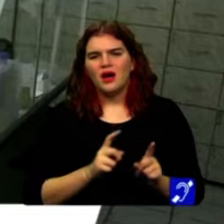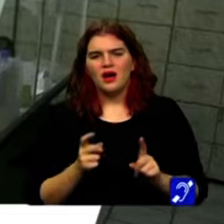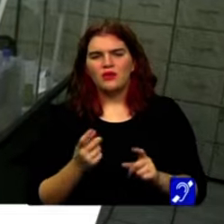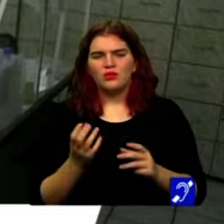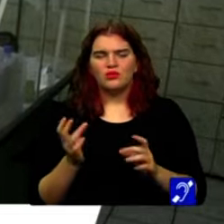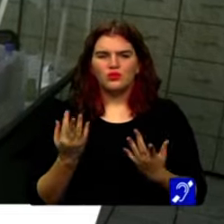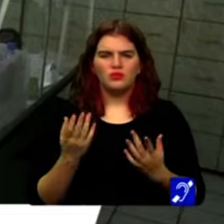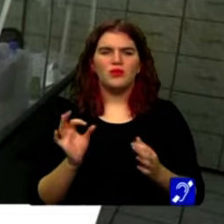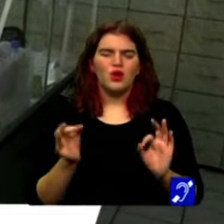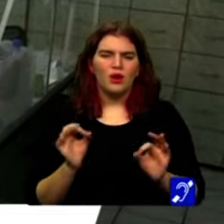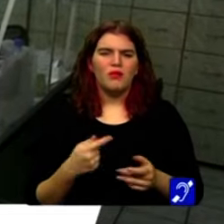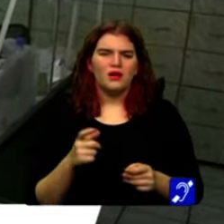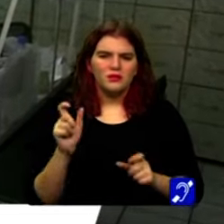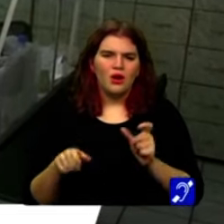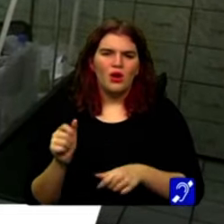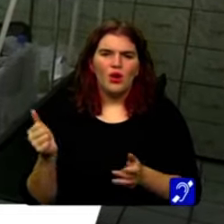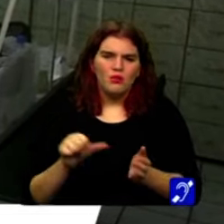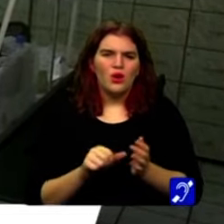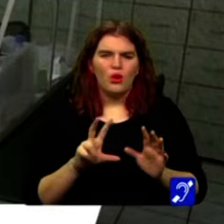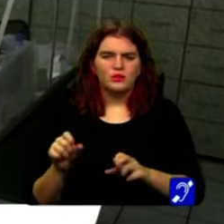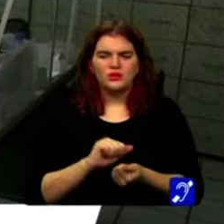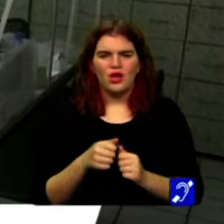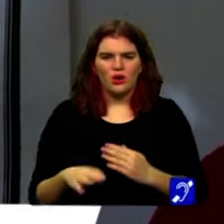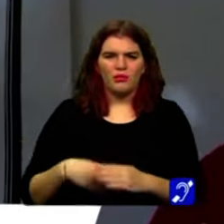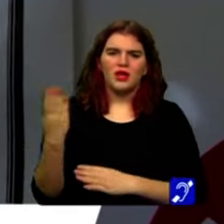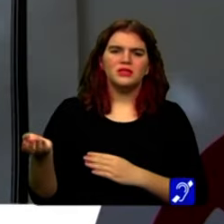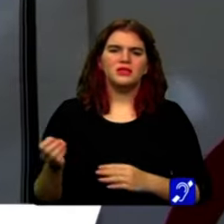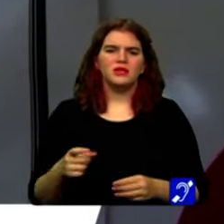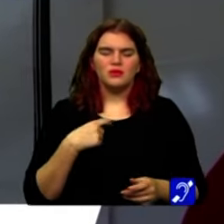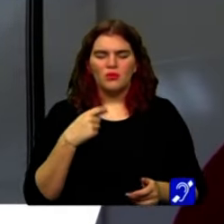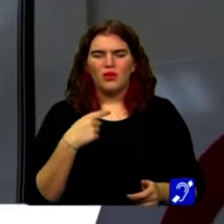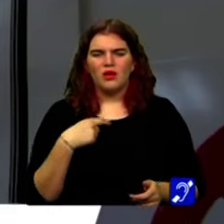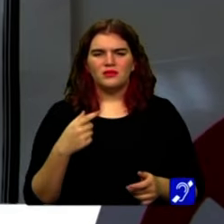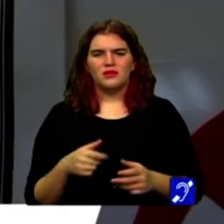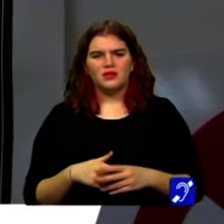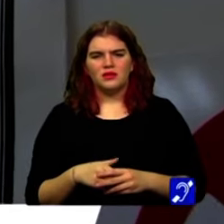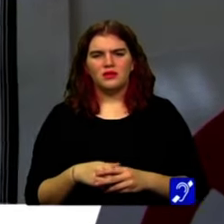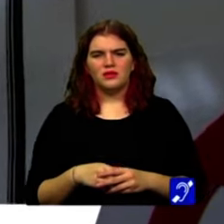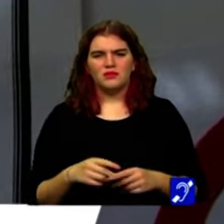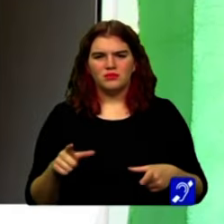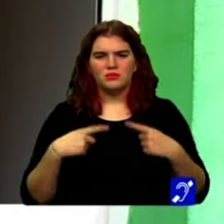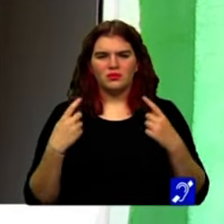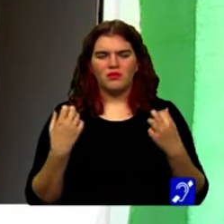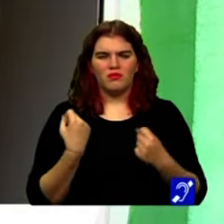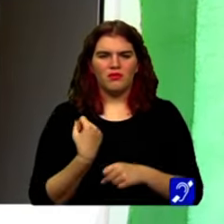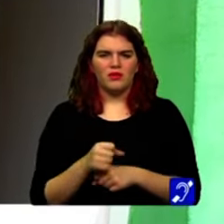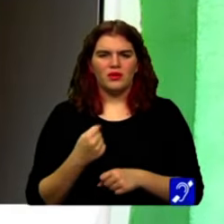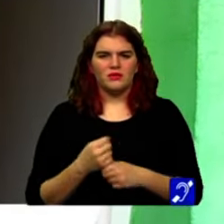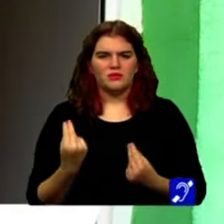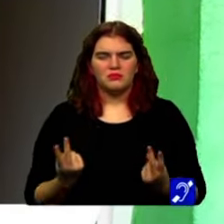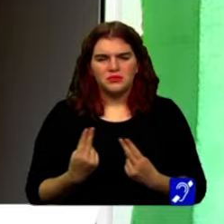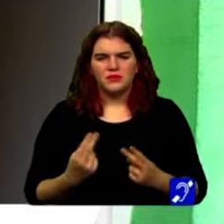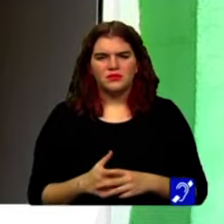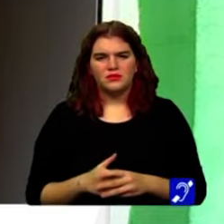de pacienți de 1800 sau peste, se poate supraviețui decent.